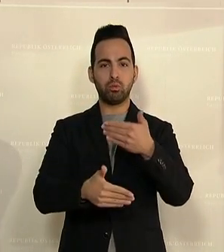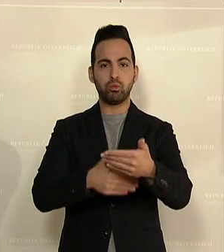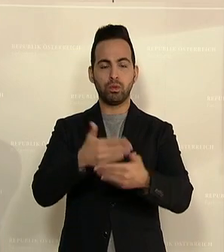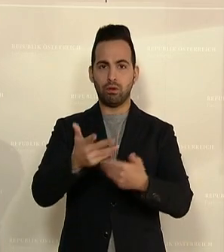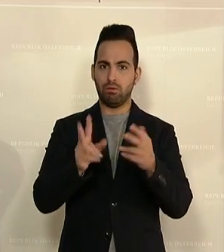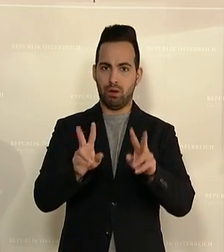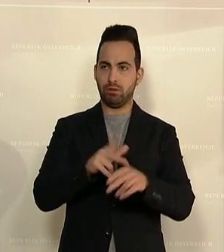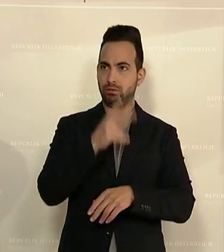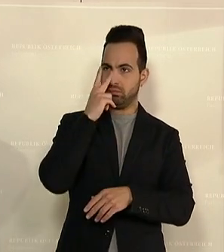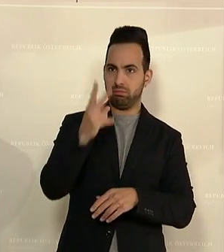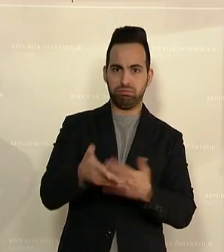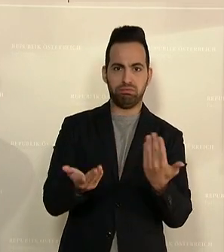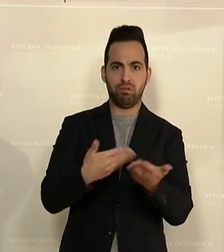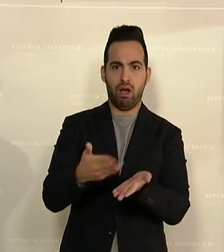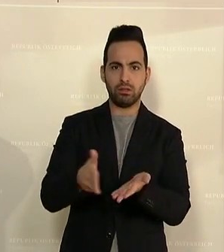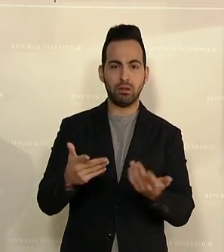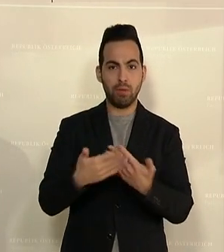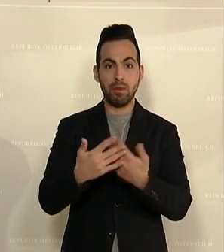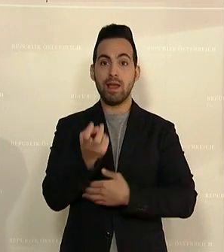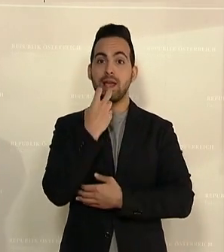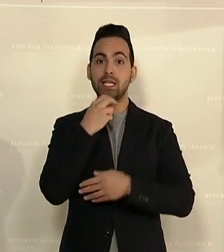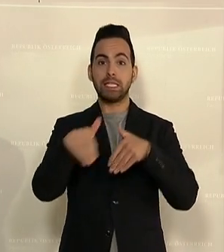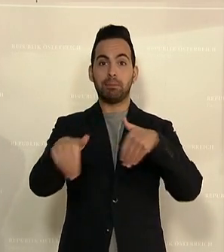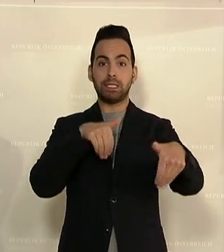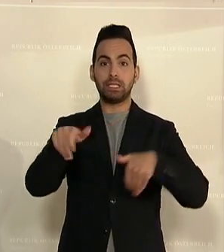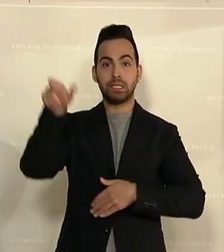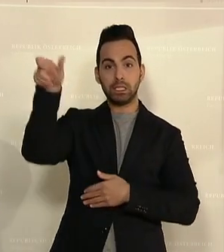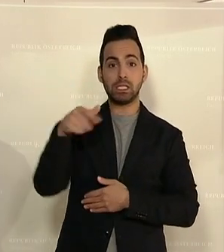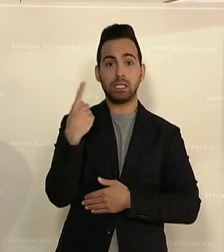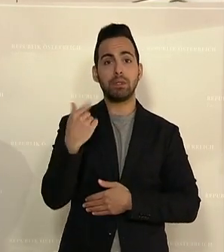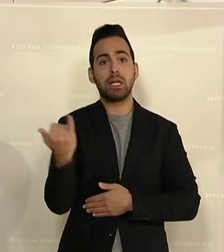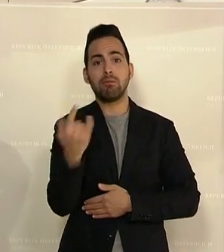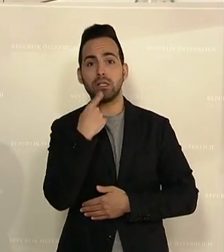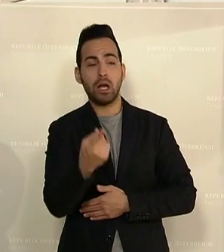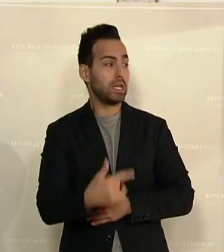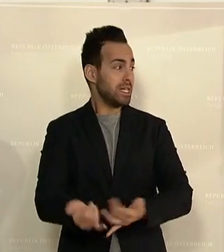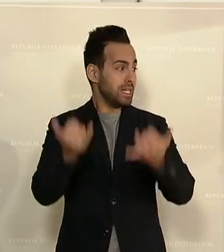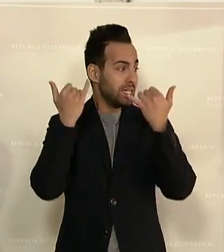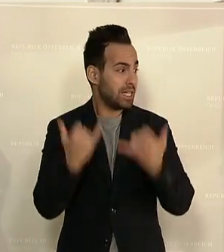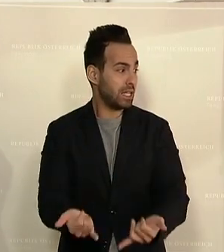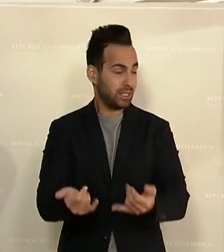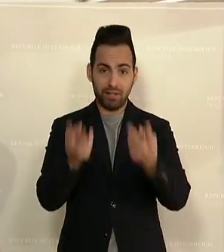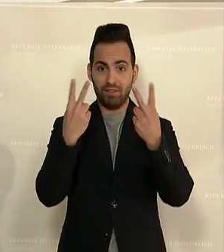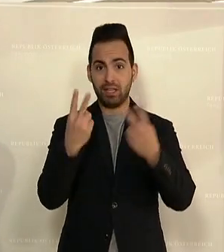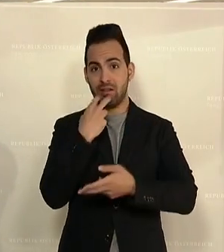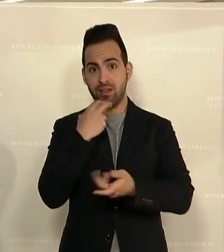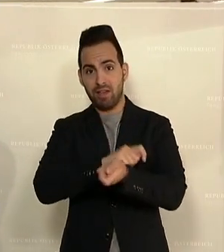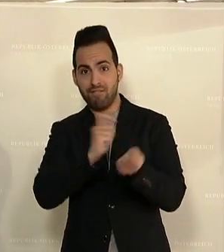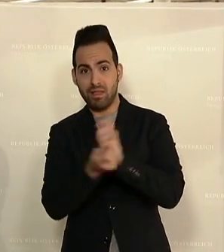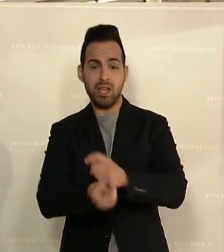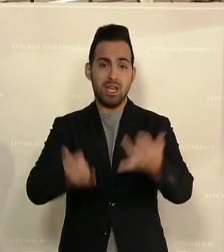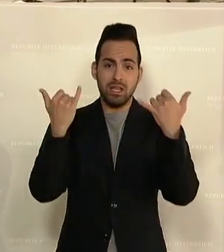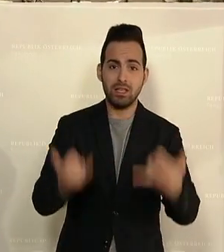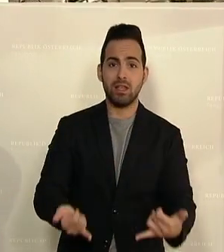schon Angst und Bang. Vor allem, wenn unsere Energieministerin immer davon spricht, dass gerade jetzt die Energiewende so wichtig wäre,